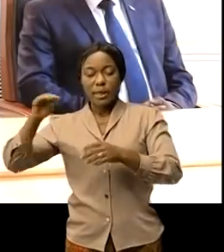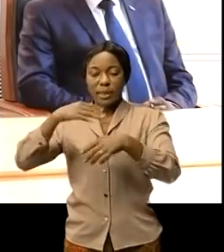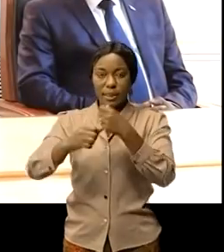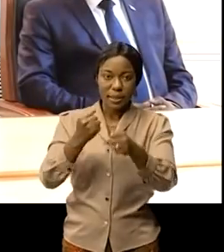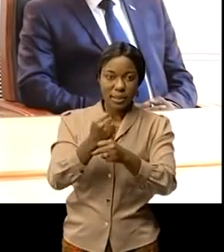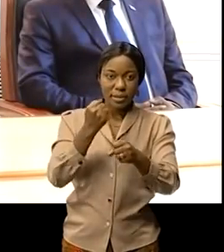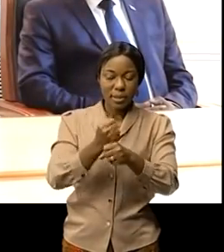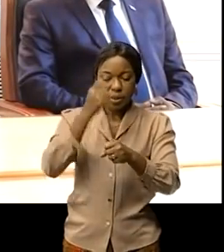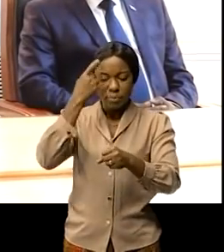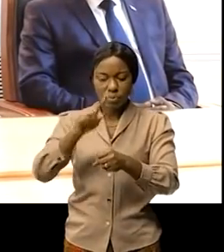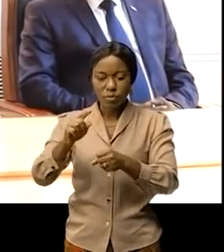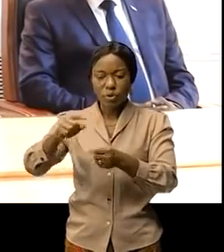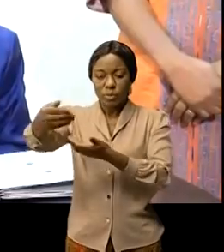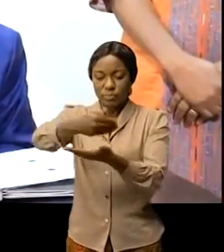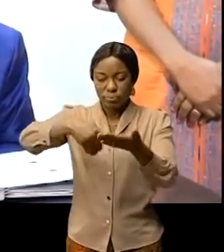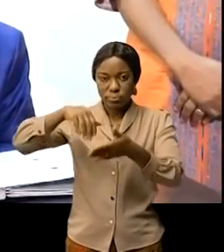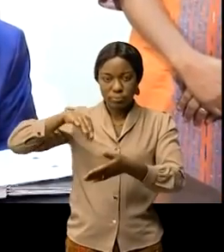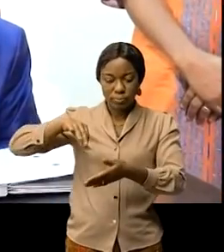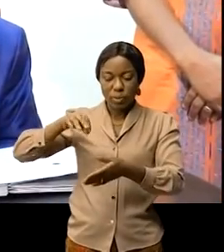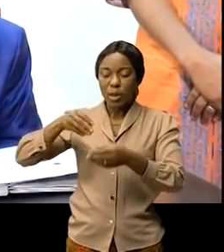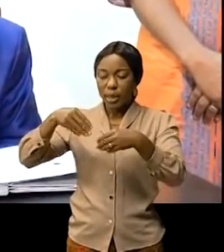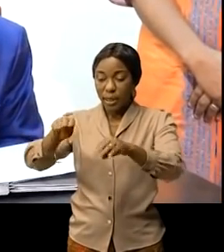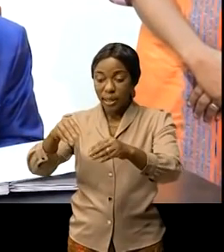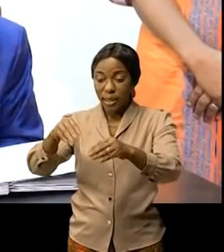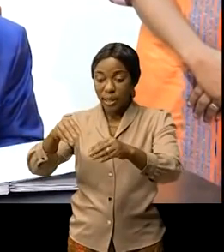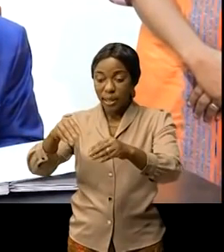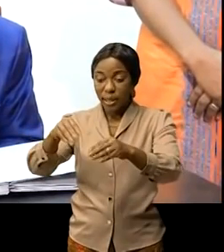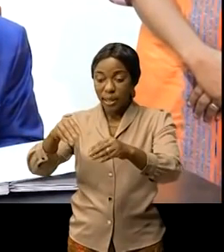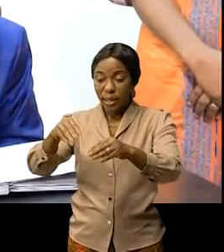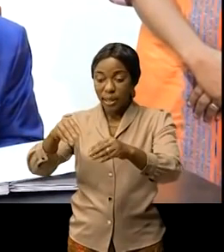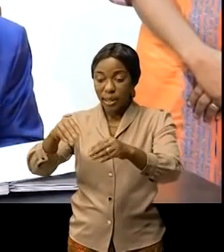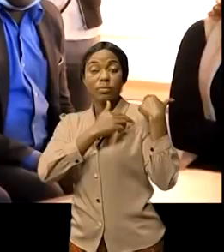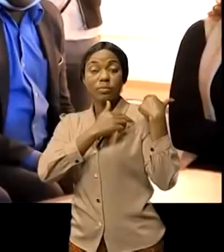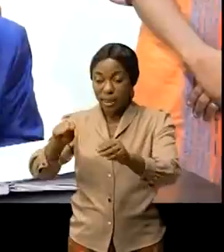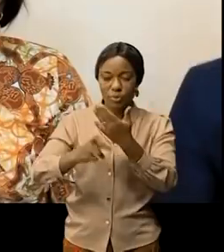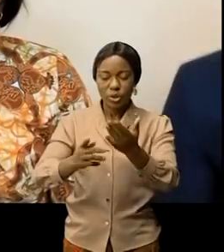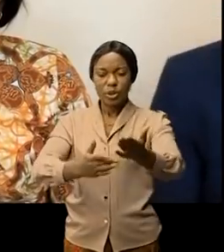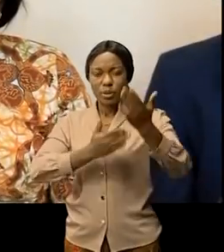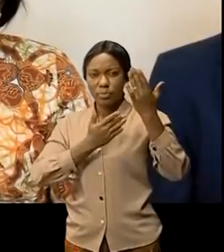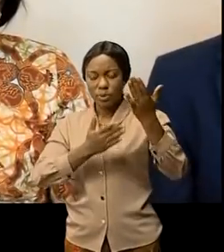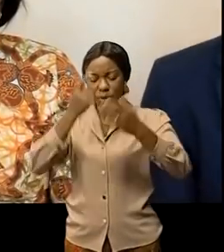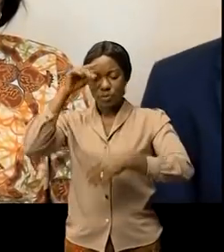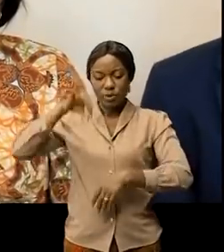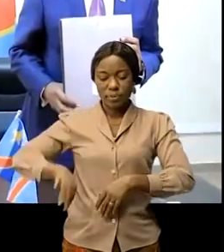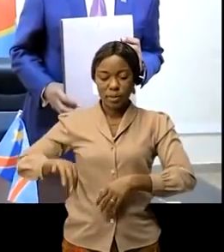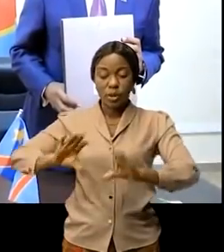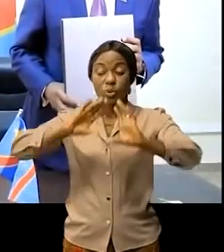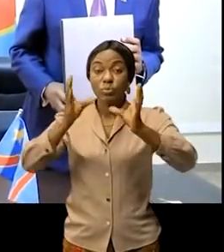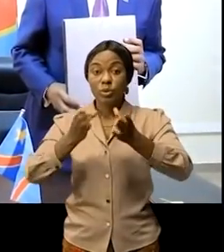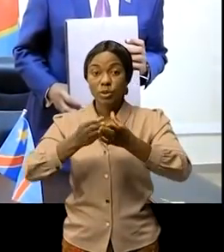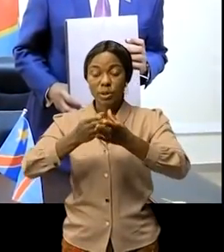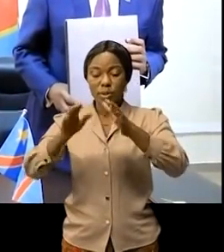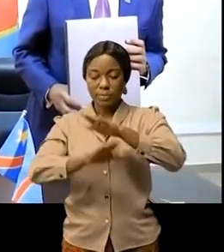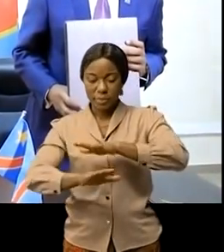nippone afin que le recette provenant de ce riz soit orienté au bénéfice des communautés de